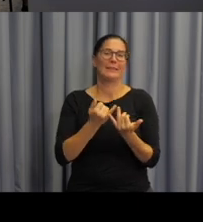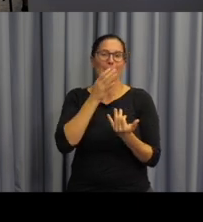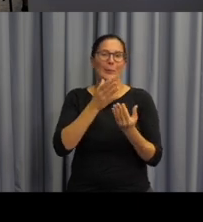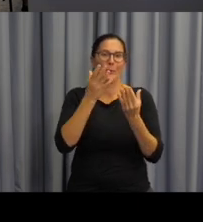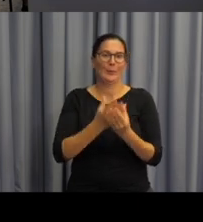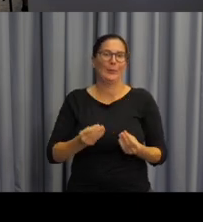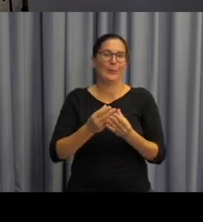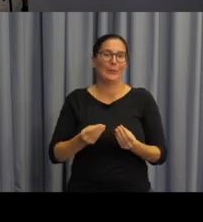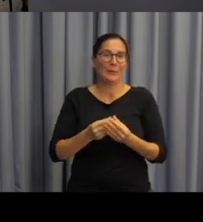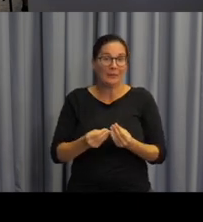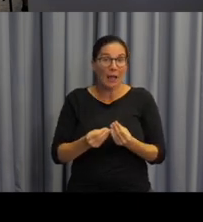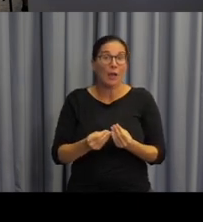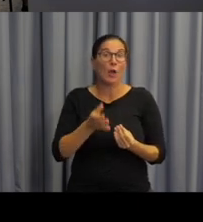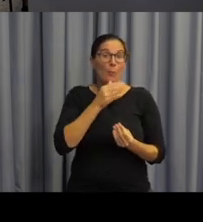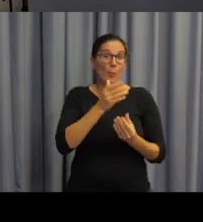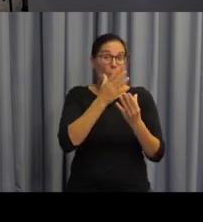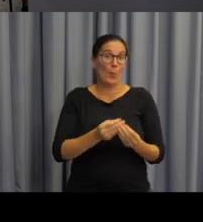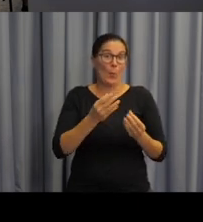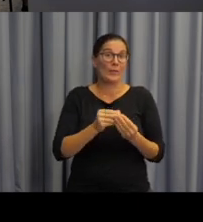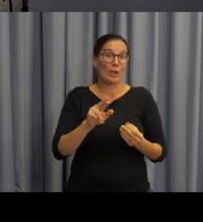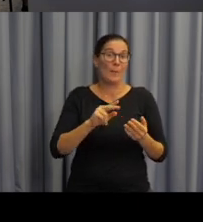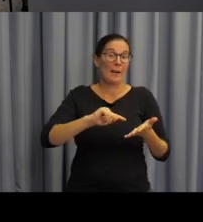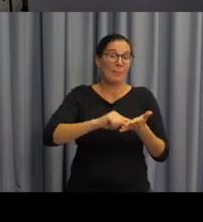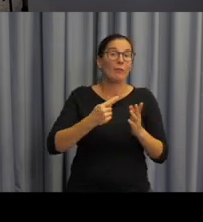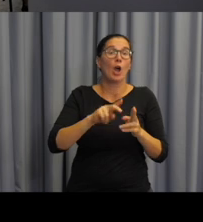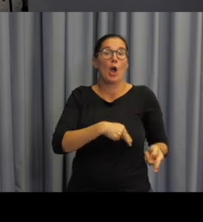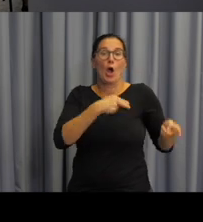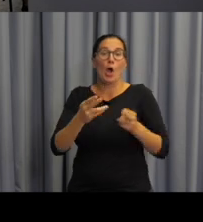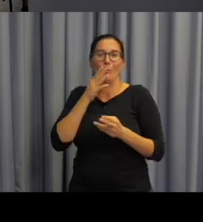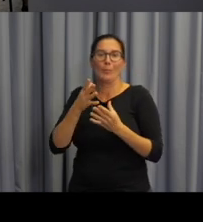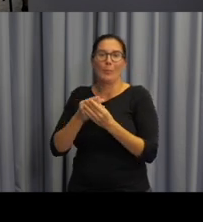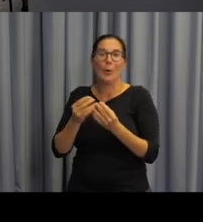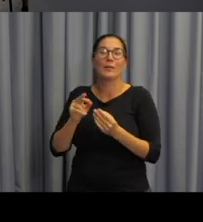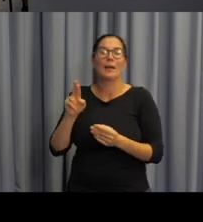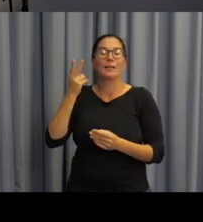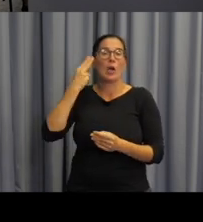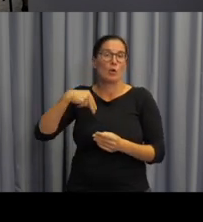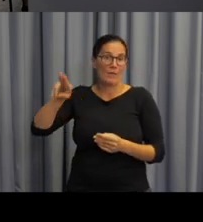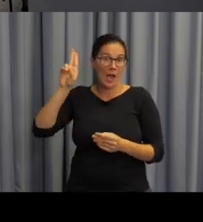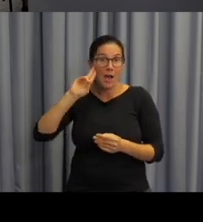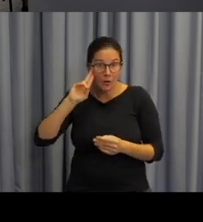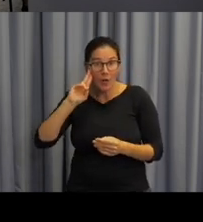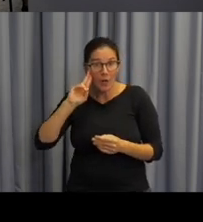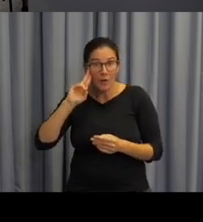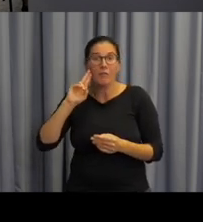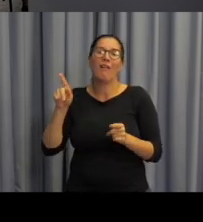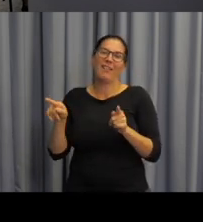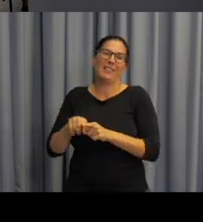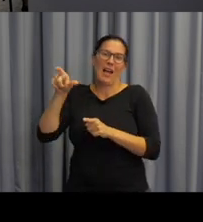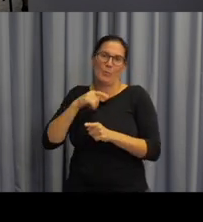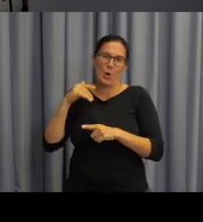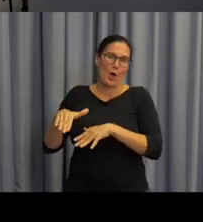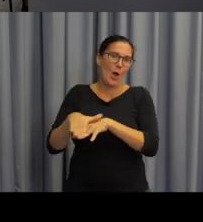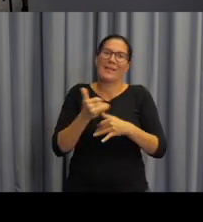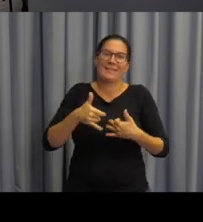o její příspěvek. Budou se doplňovat s paní Radkou Novákovou. Ještě jednou vyřizuji její